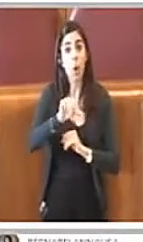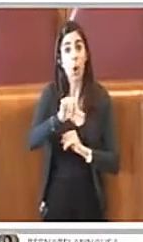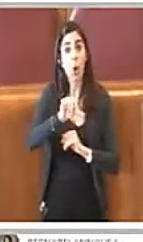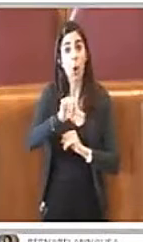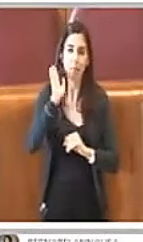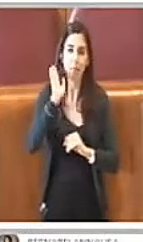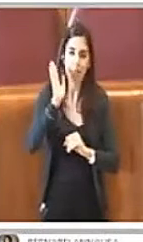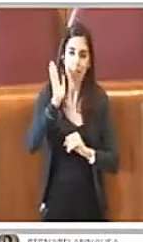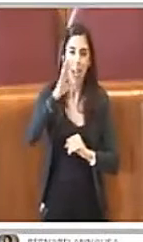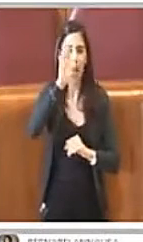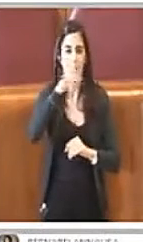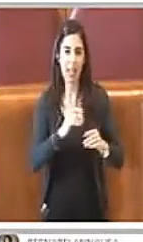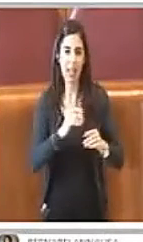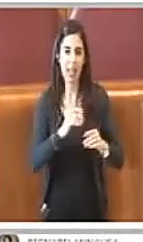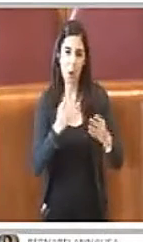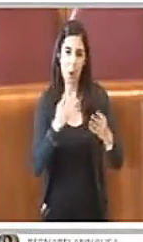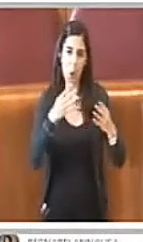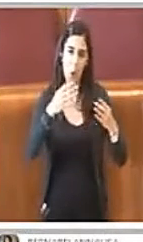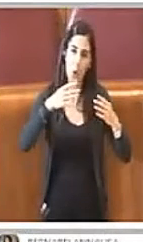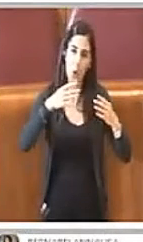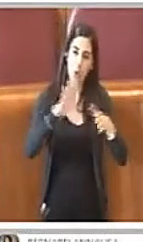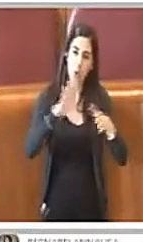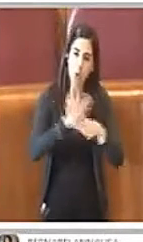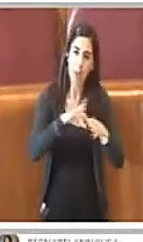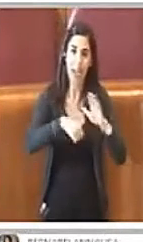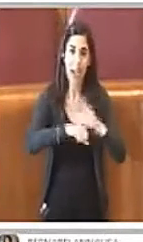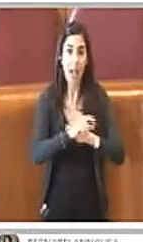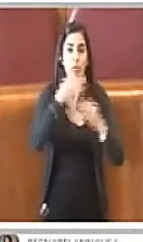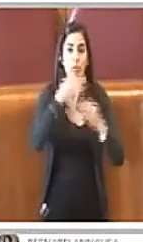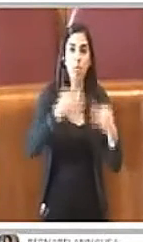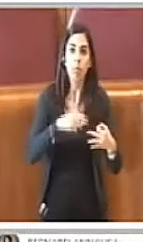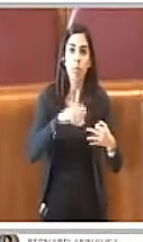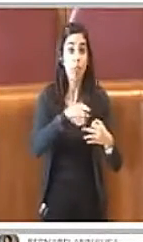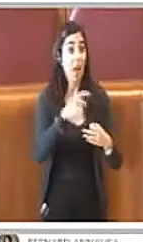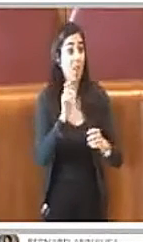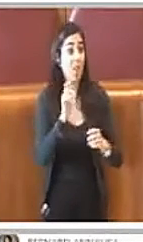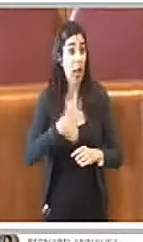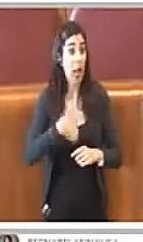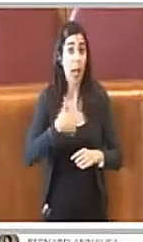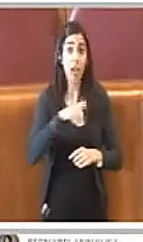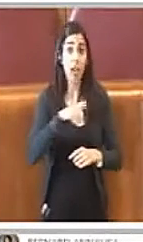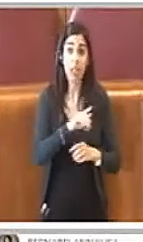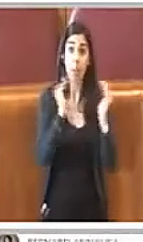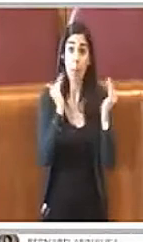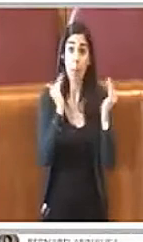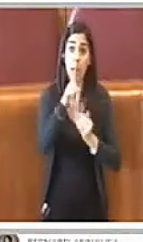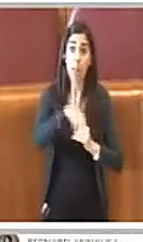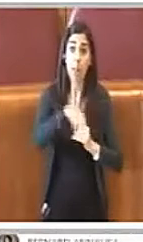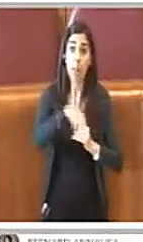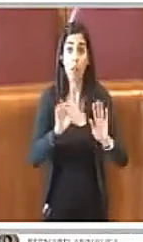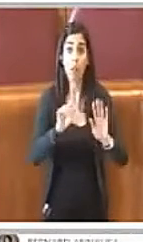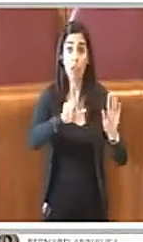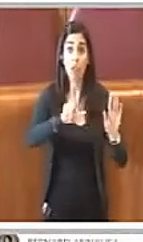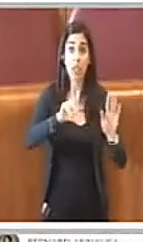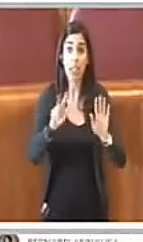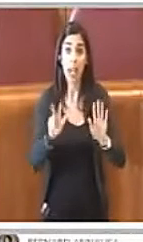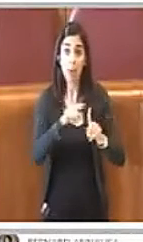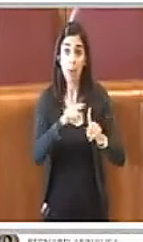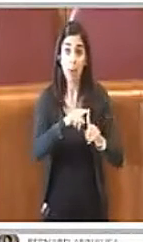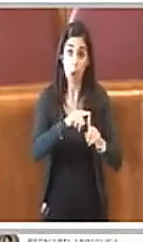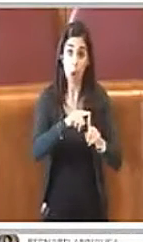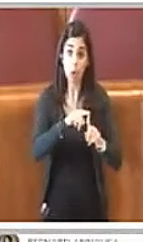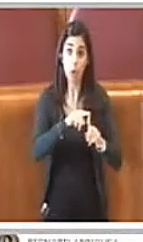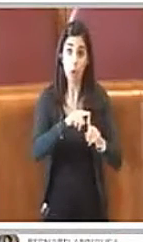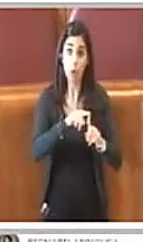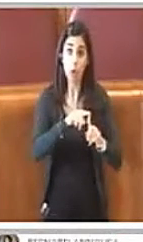preferì abbandonare il calcio quando seppe che la vittoria dell'Argentina ai mondiali del 1878 era